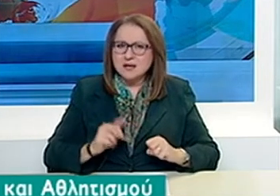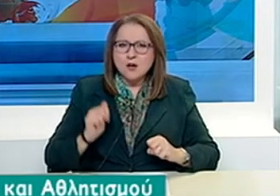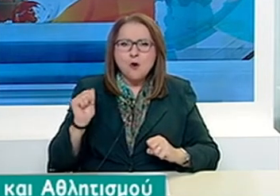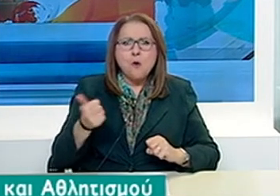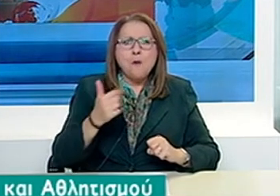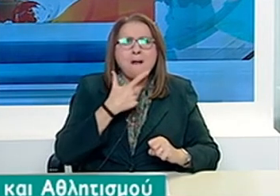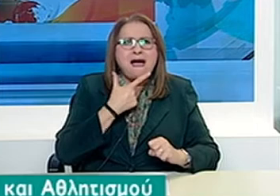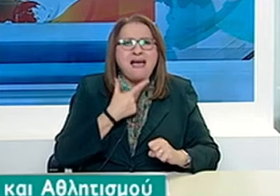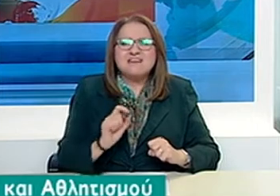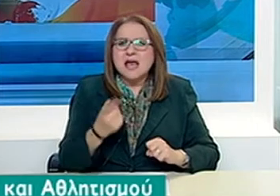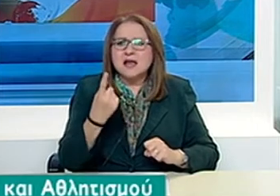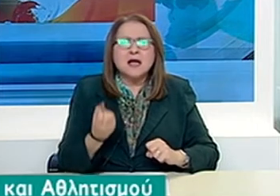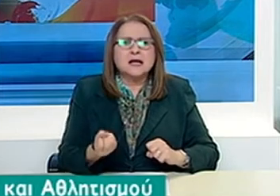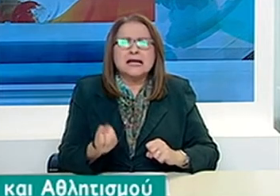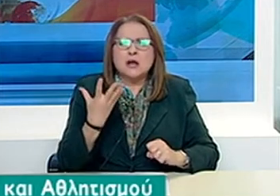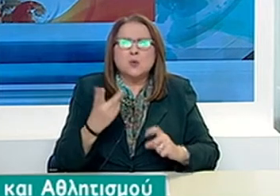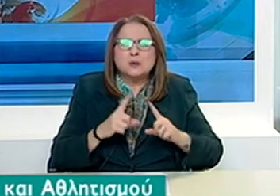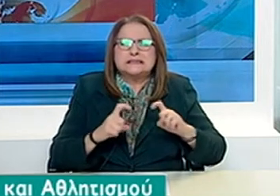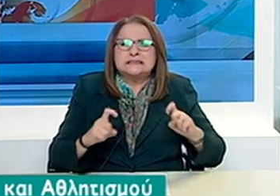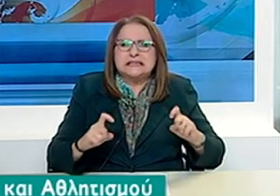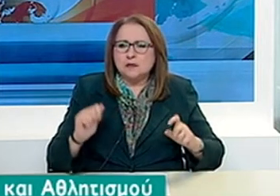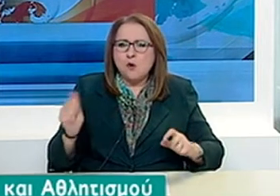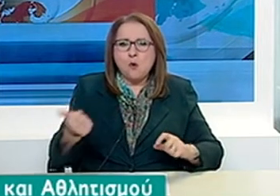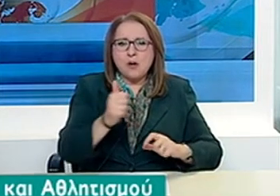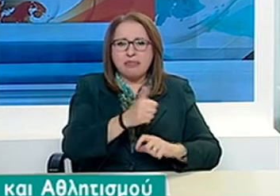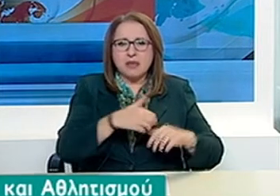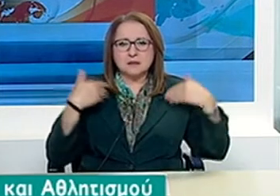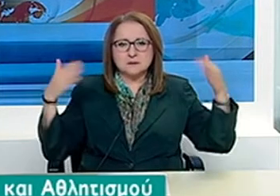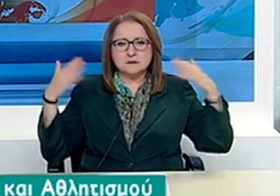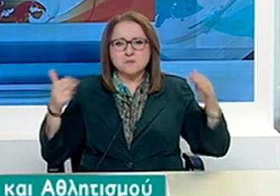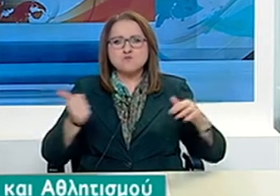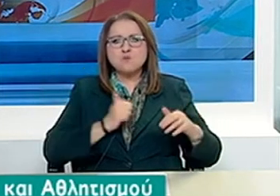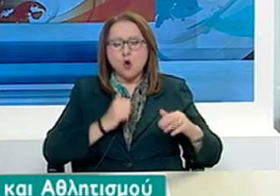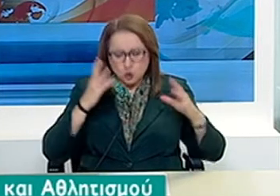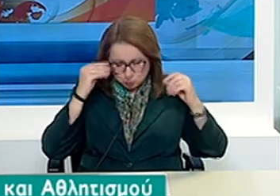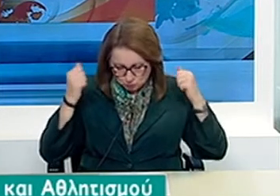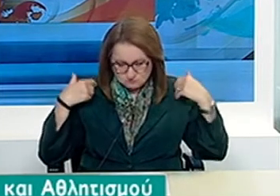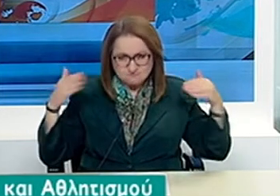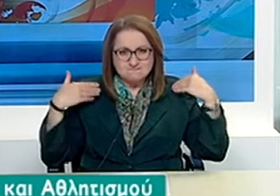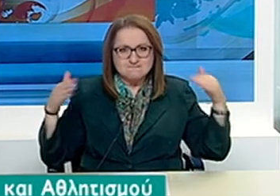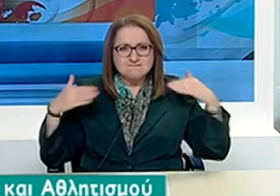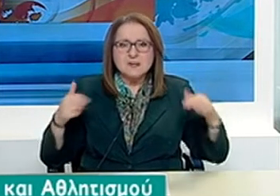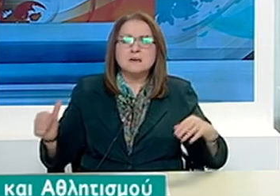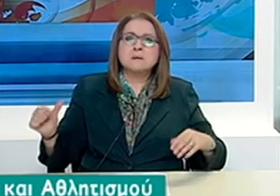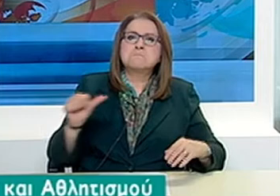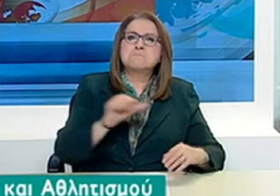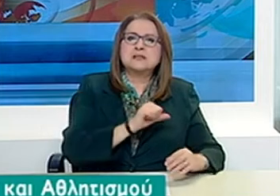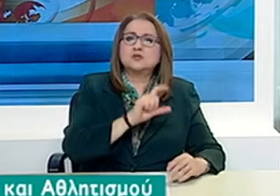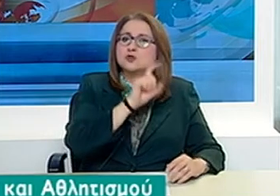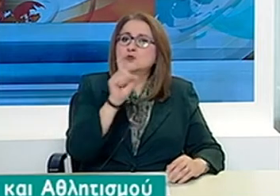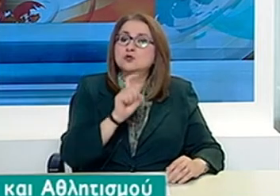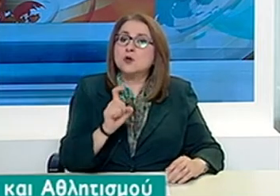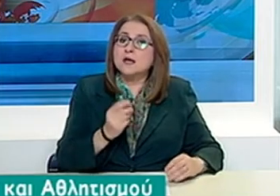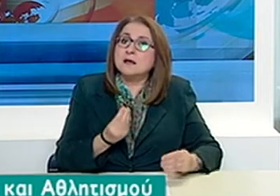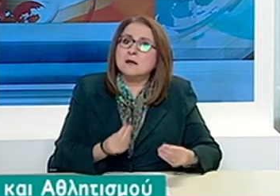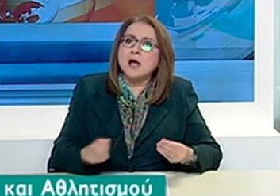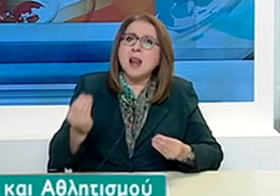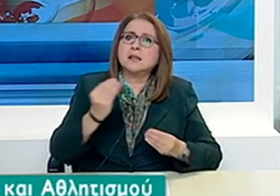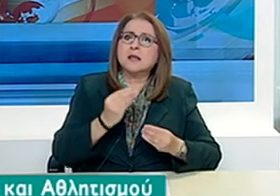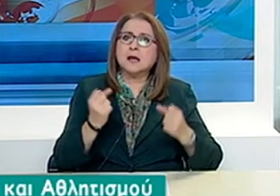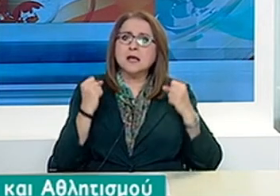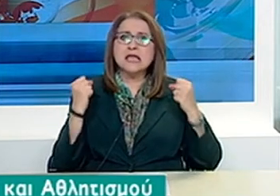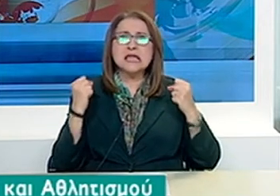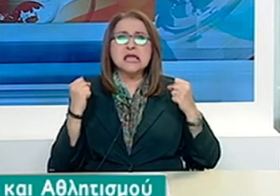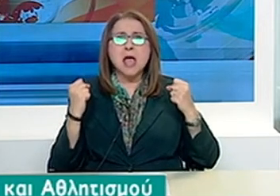της βελτίωσης της φυσικής κατάστασης και φυσικά της τροφής σε ένα πιο υγιεινό μοντέλο ζωής. Το γεγονός αυτό μας